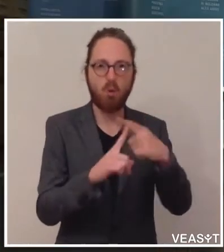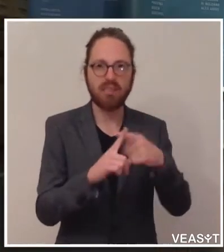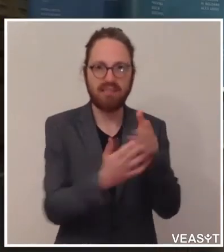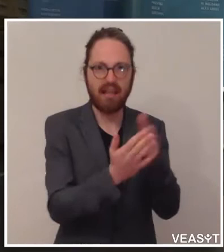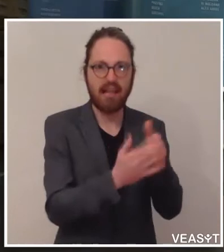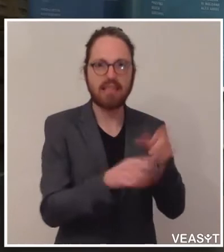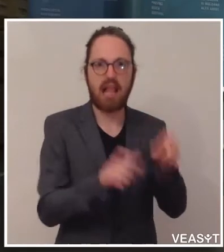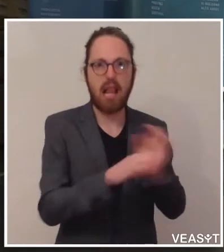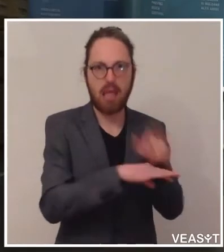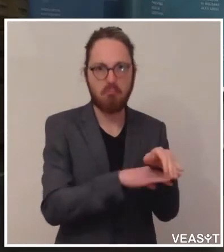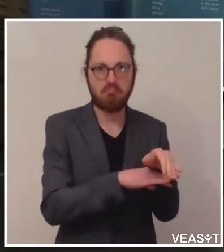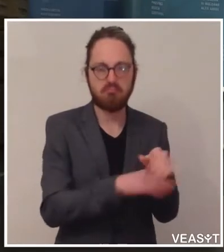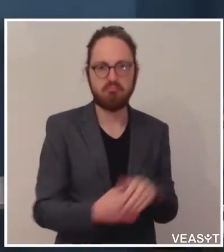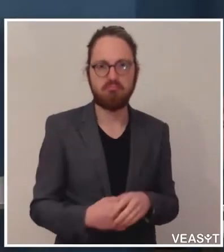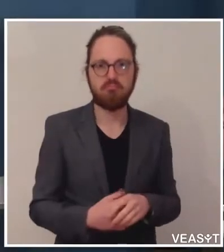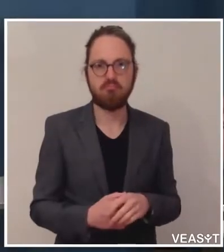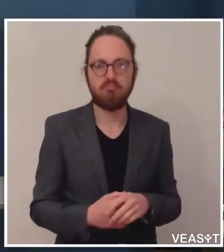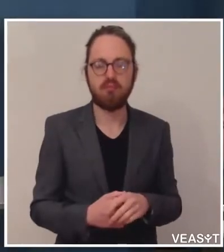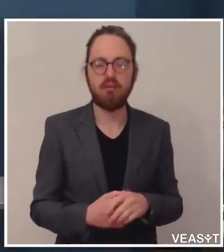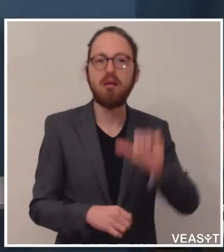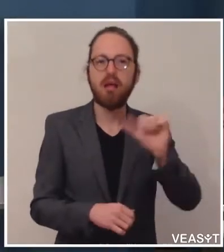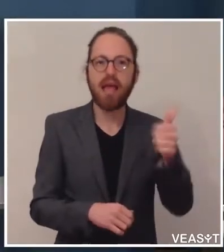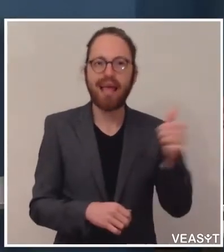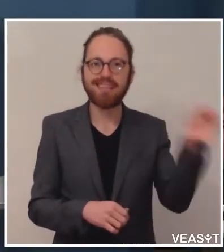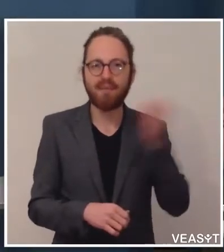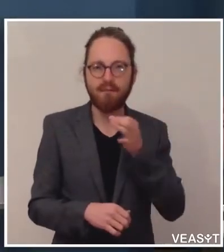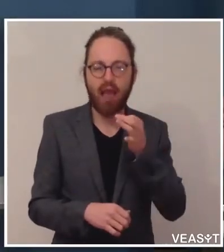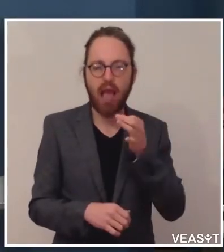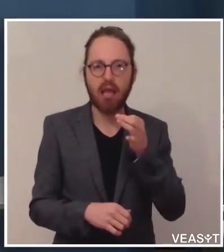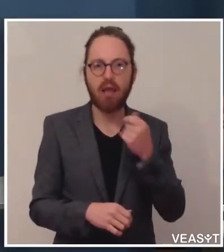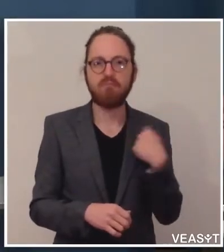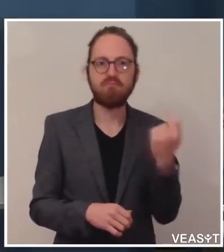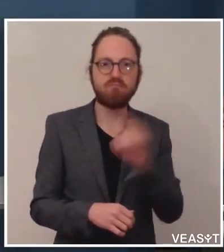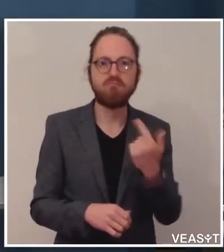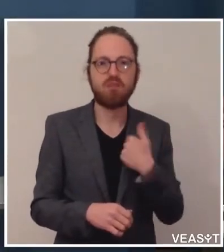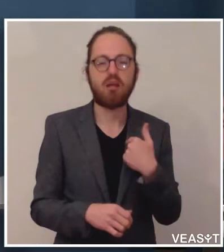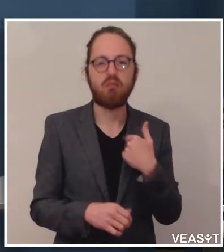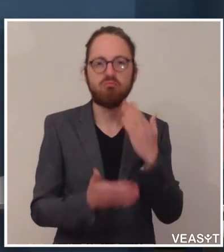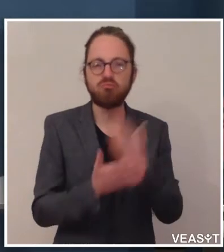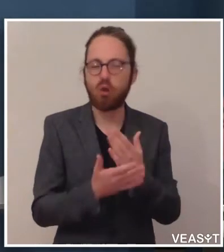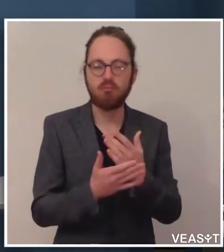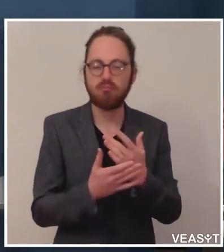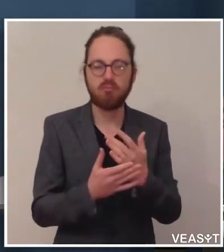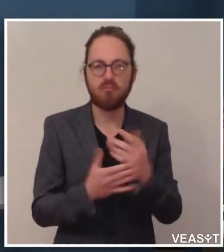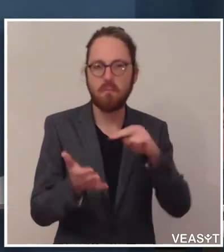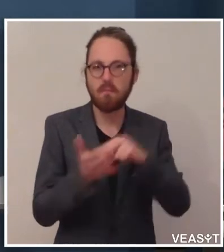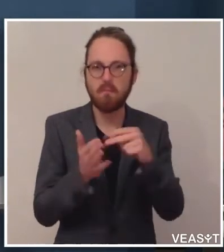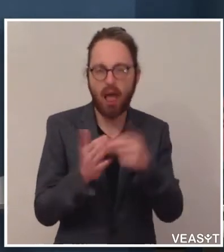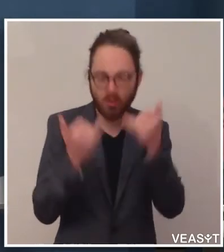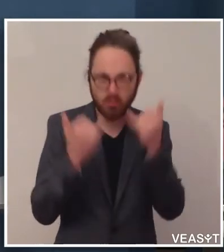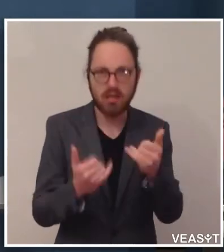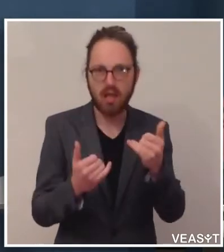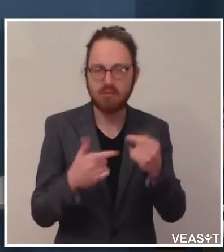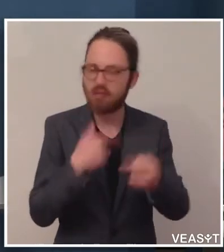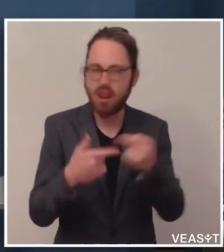Wenn ich zur ersten Frage kommen darf. Also wir sind, wie gesagt, schon mittendrin in der Planung. Die Planung läuft derzeit